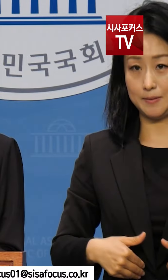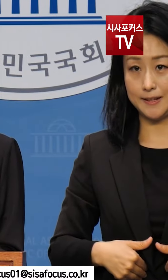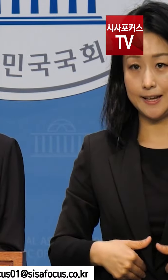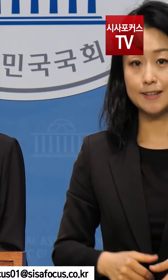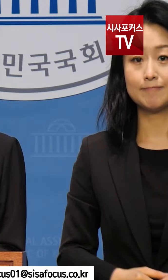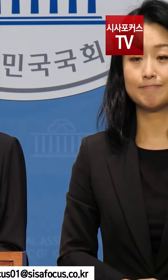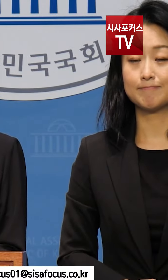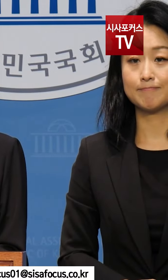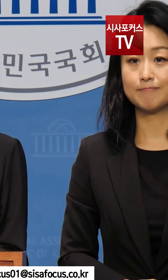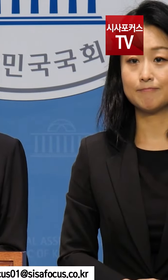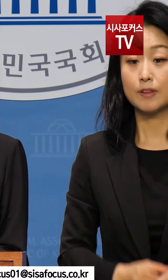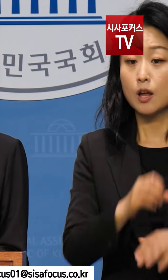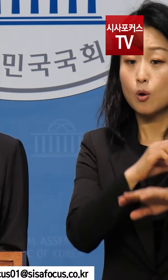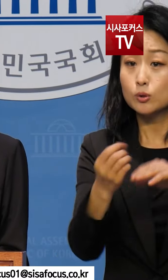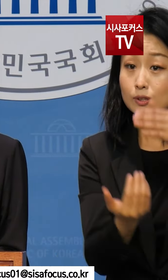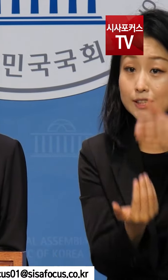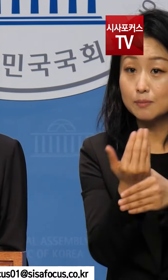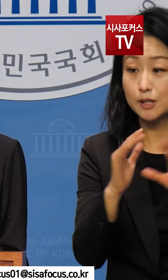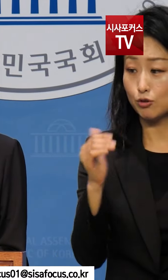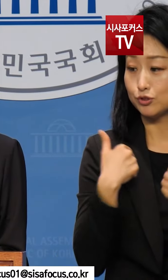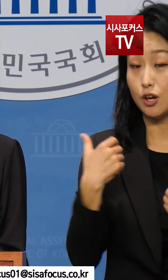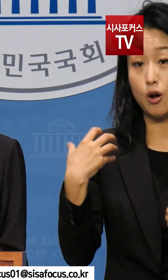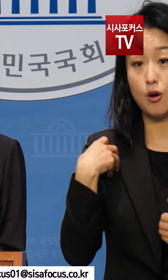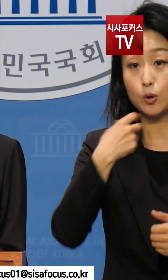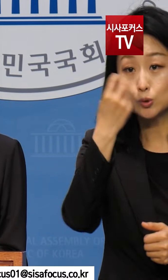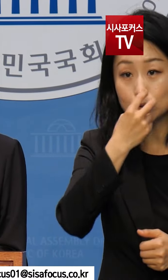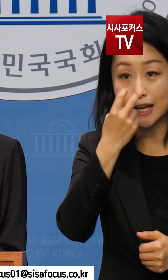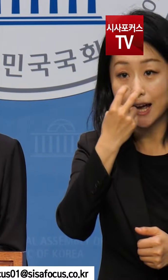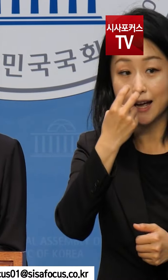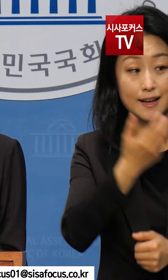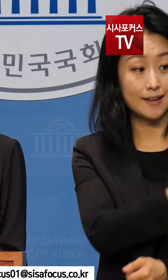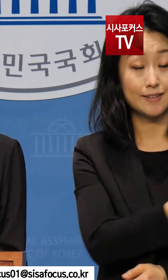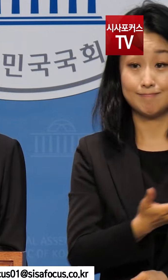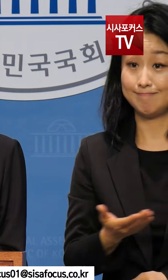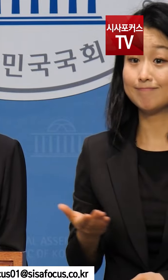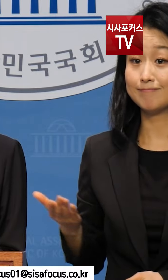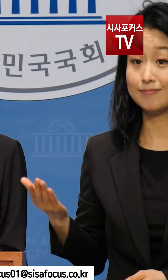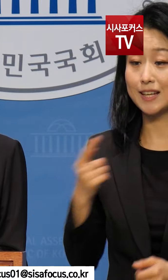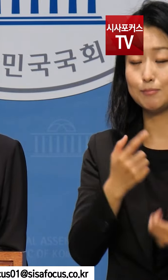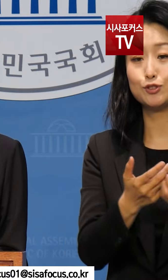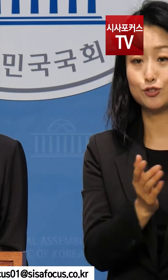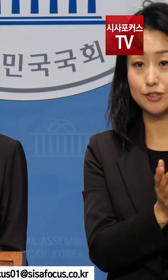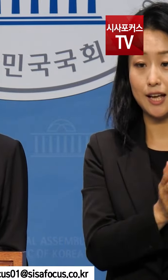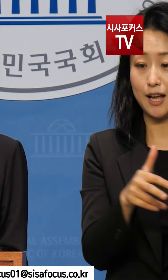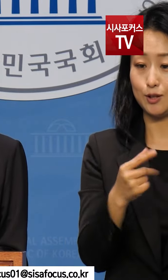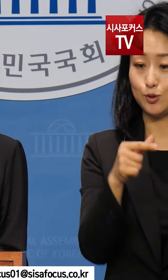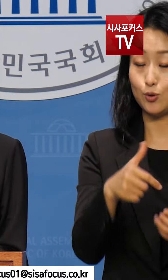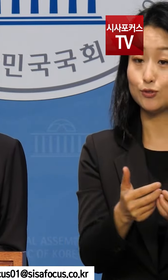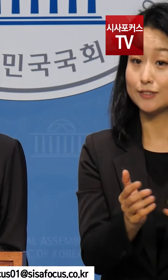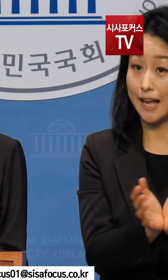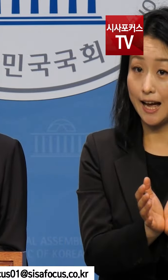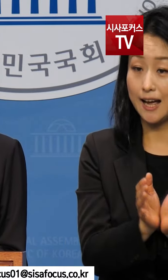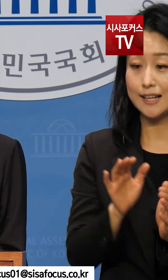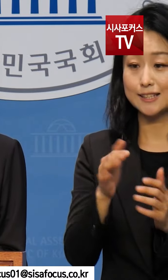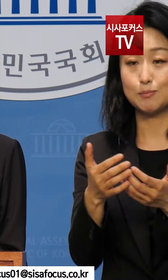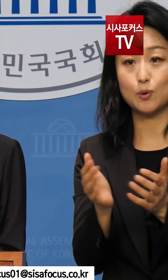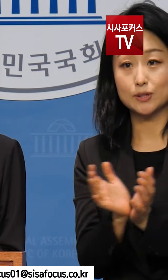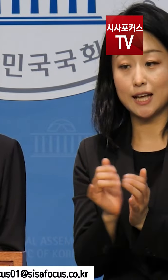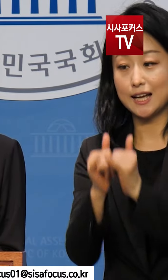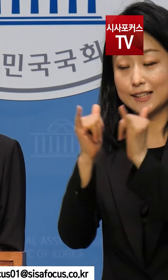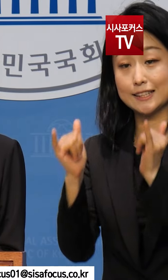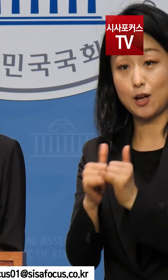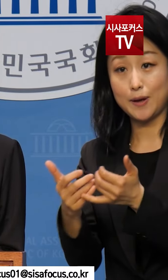오송참사 국정조사는 이 기자회견에 함께하고 있는 더불어민주당과 조국혁신당, 진보당과